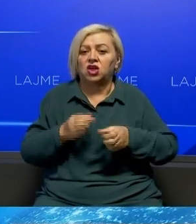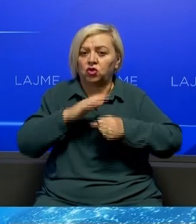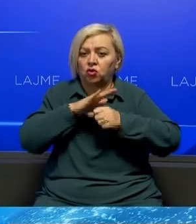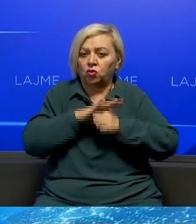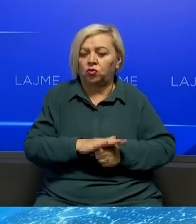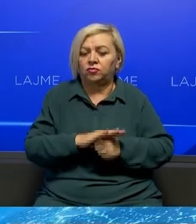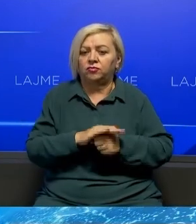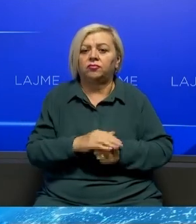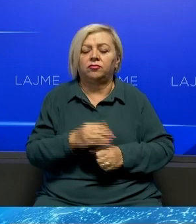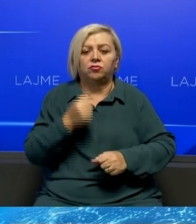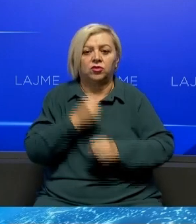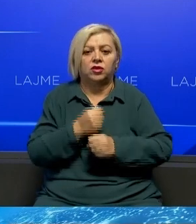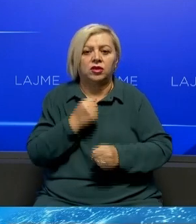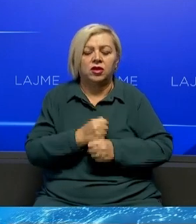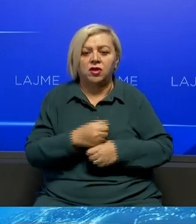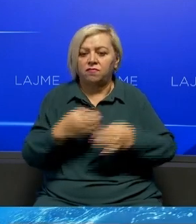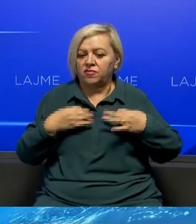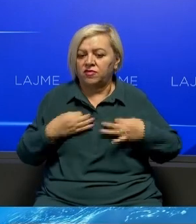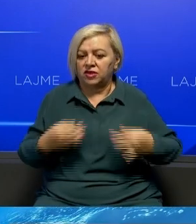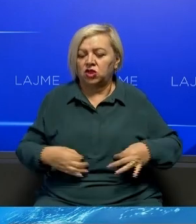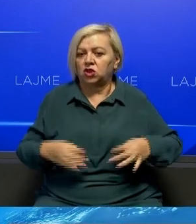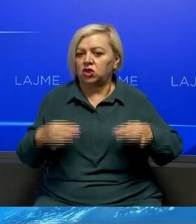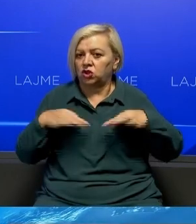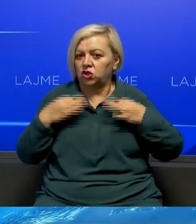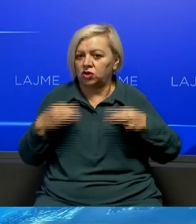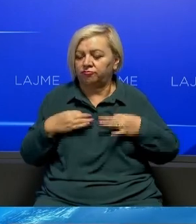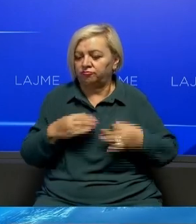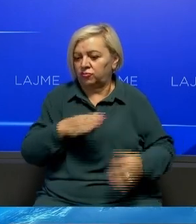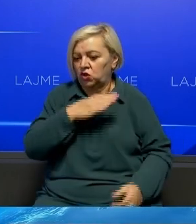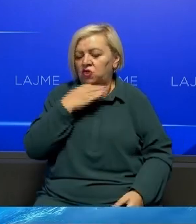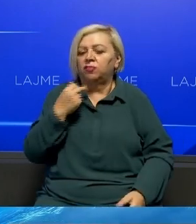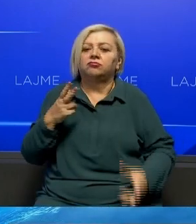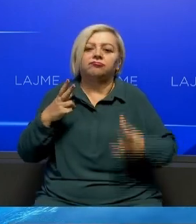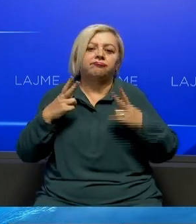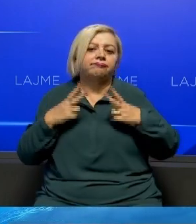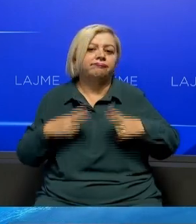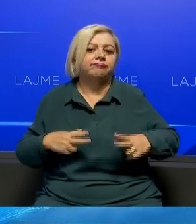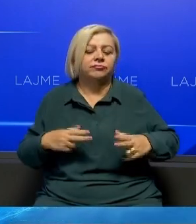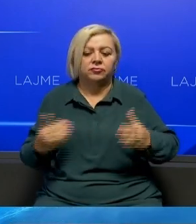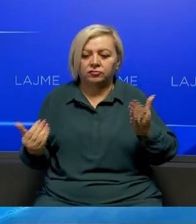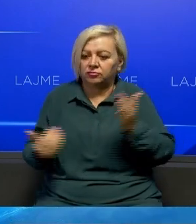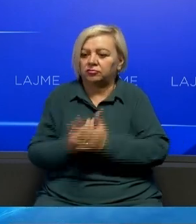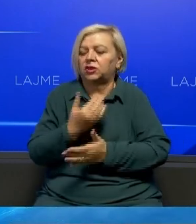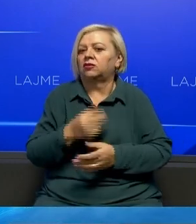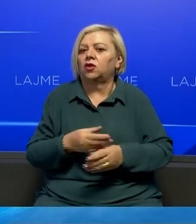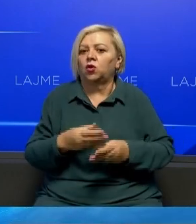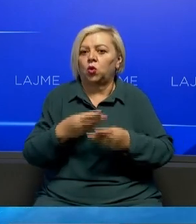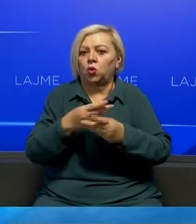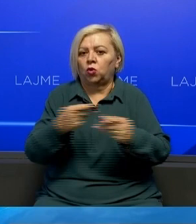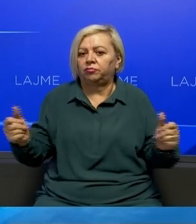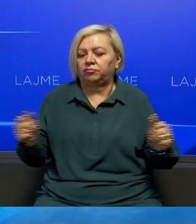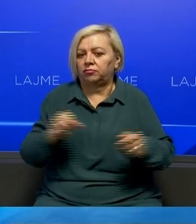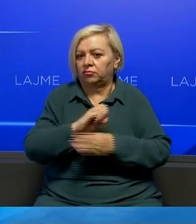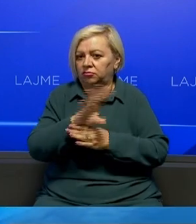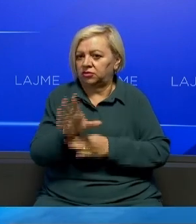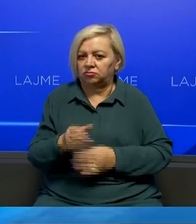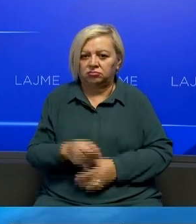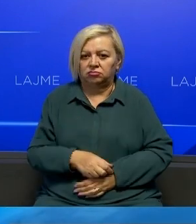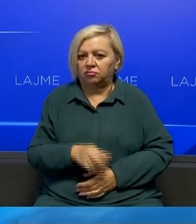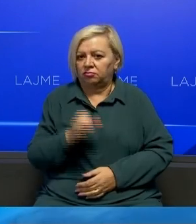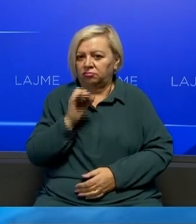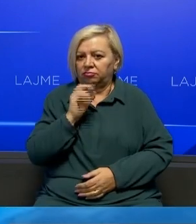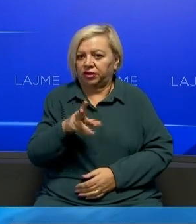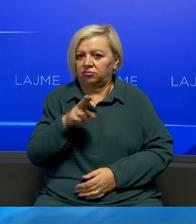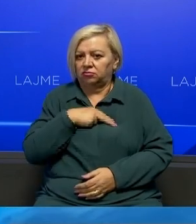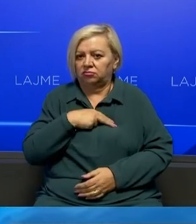profesionizve shëndetsor Dhe ashtë letë Dhe më shumë relax të regon Që prapë u mundë pandemija Kjo është të pa përgjithshme